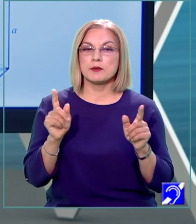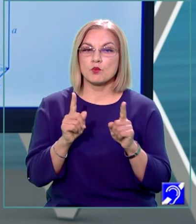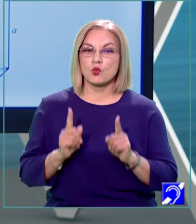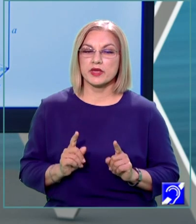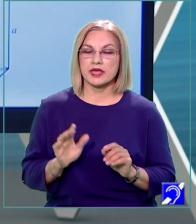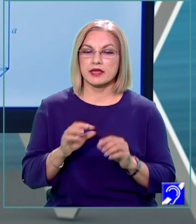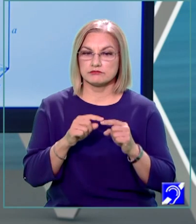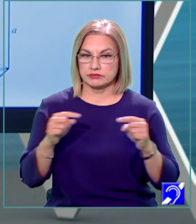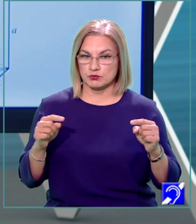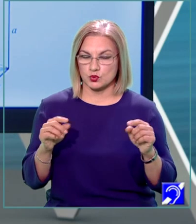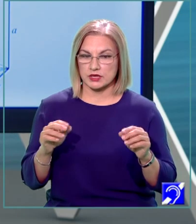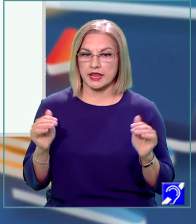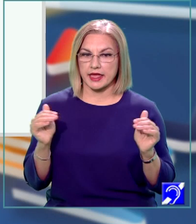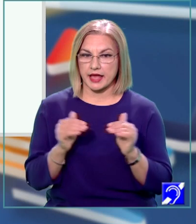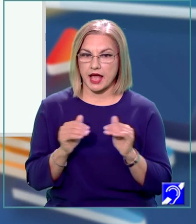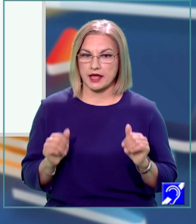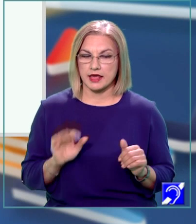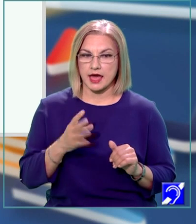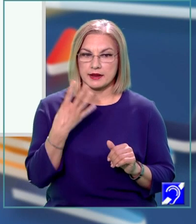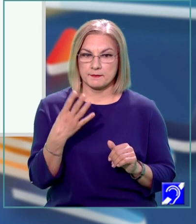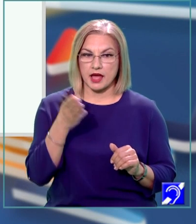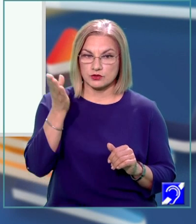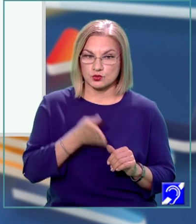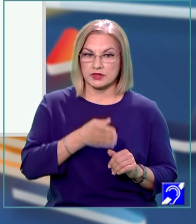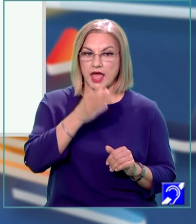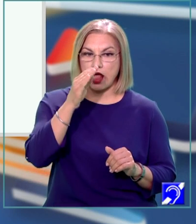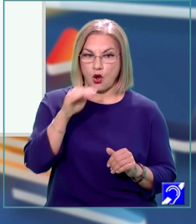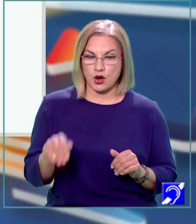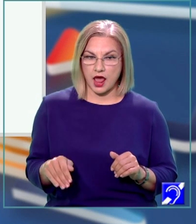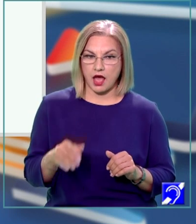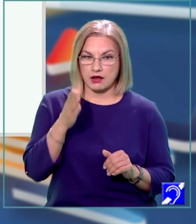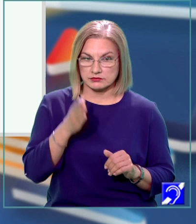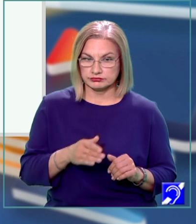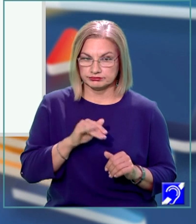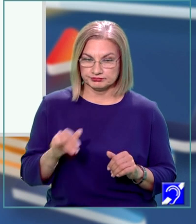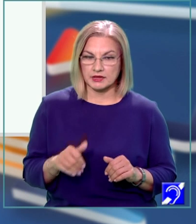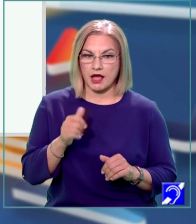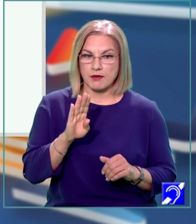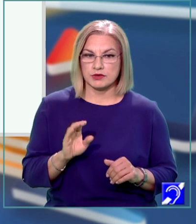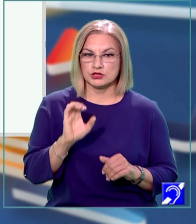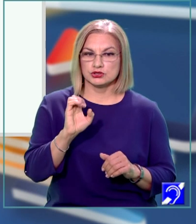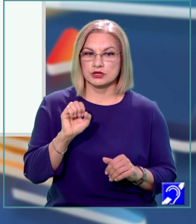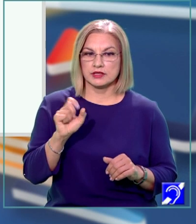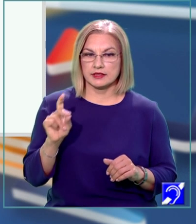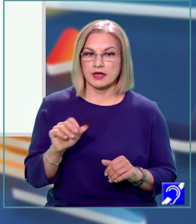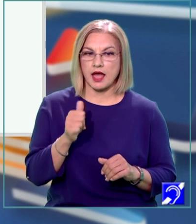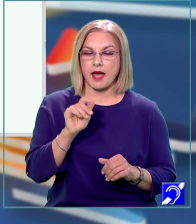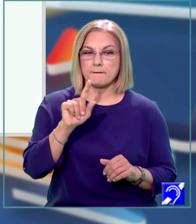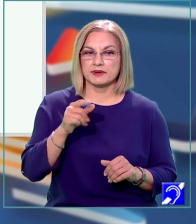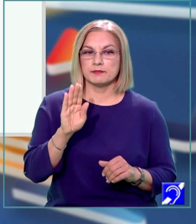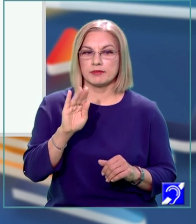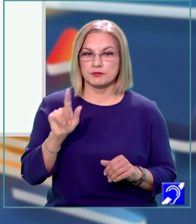4 diagonale. Dacă notăm cubul ABCD, A'B',